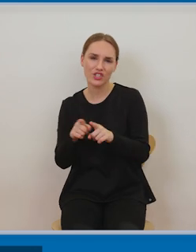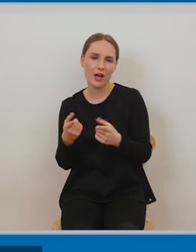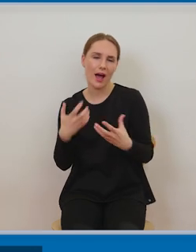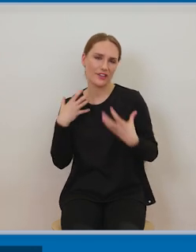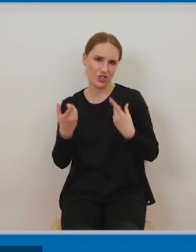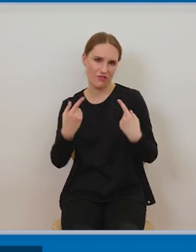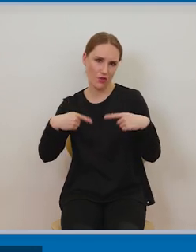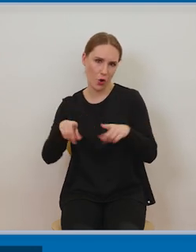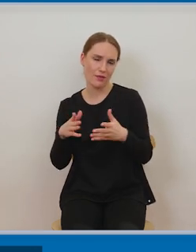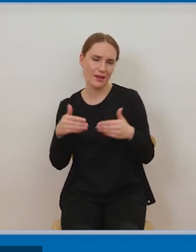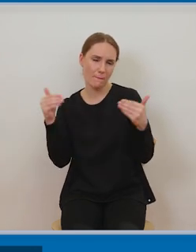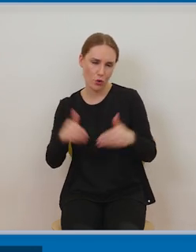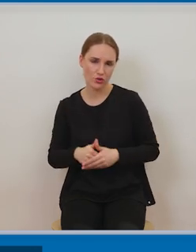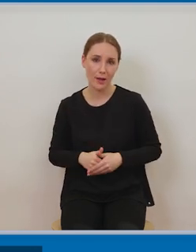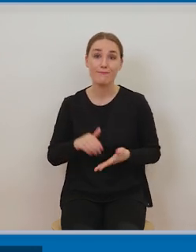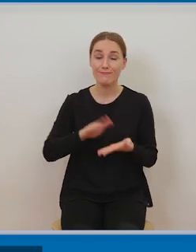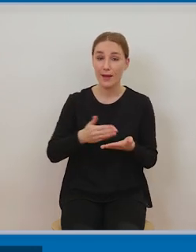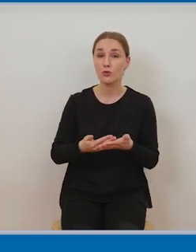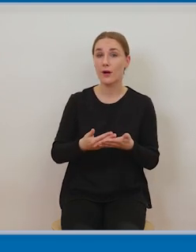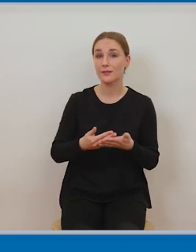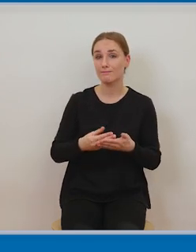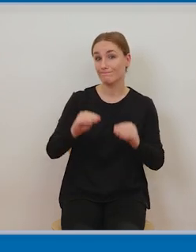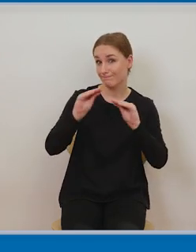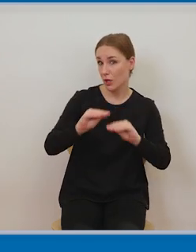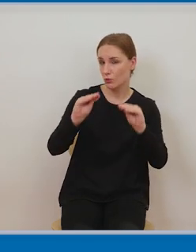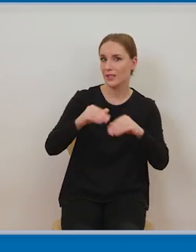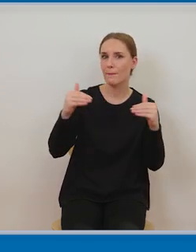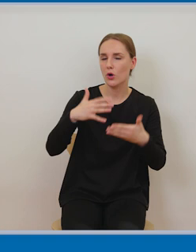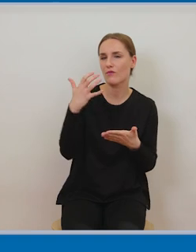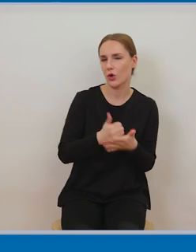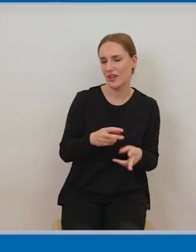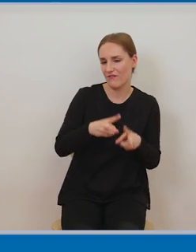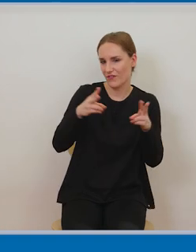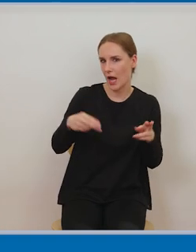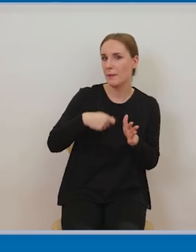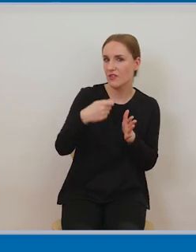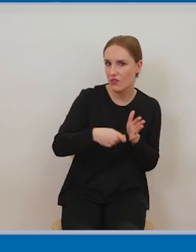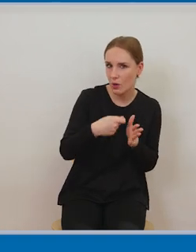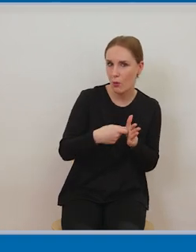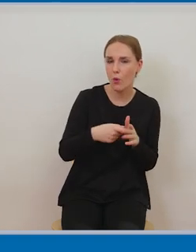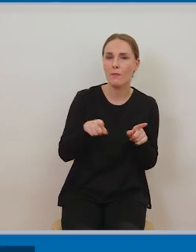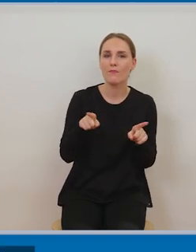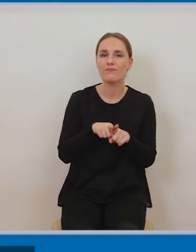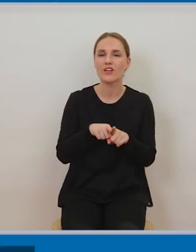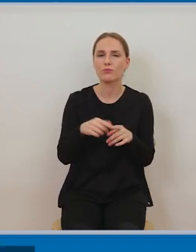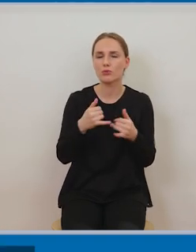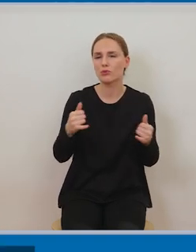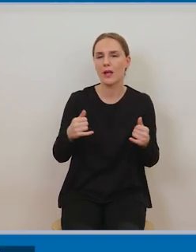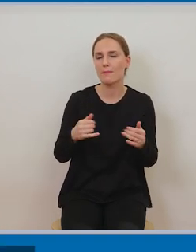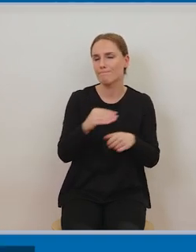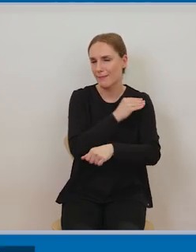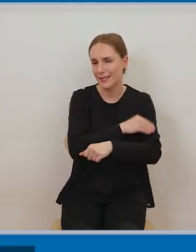utworów audiowizualnych mogą być wzbogacone właśnie audiodeskrypcje audiodeskrypcje która umożliwi osobom z